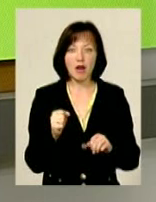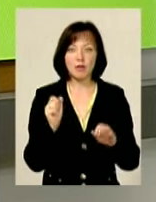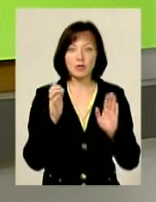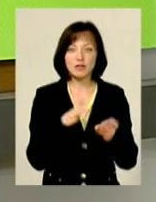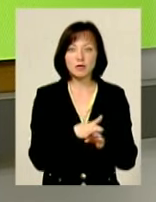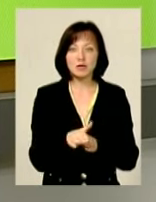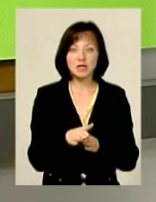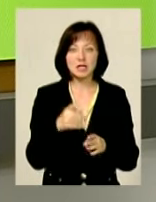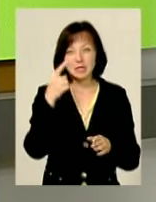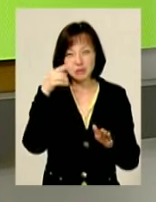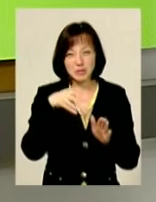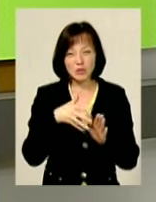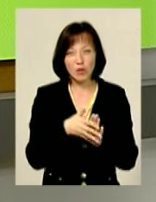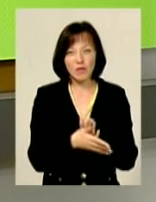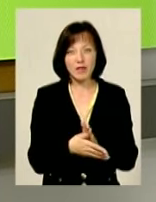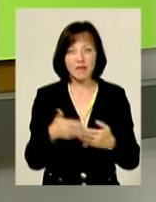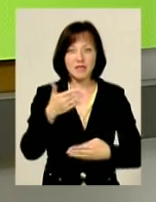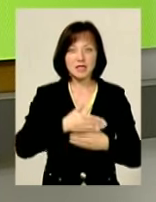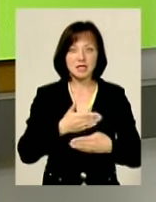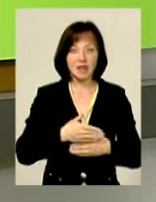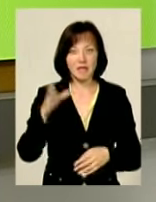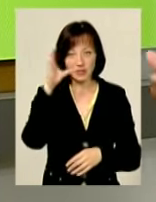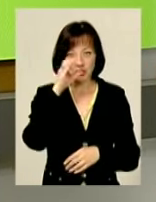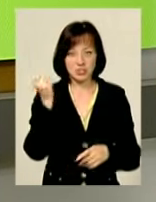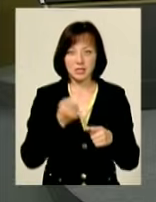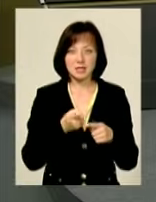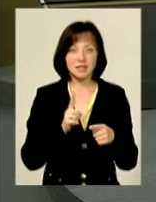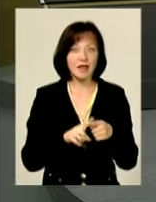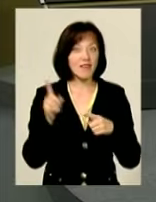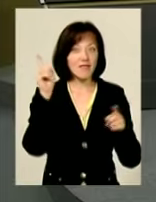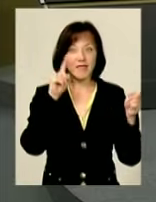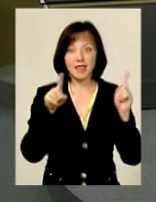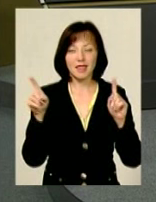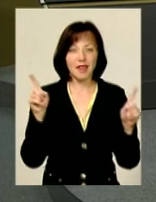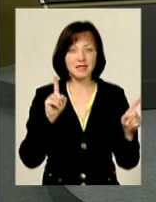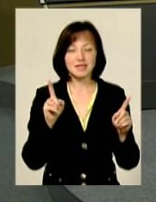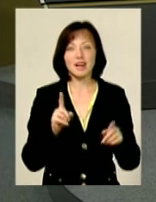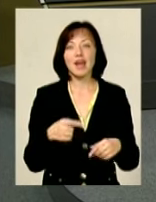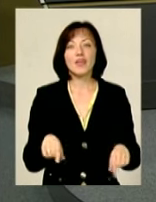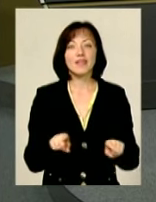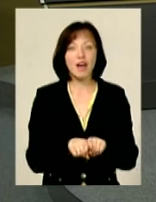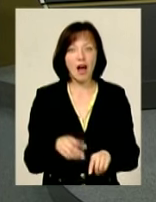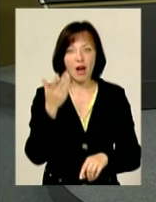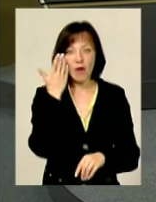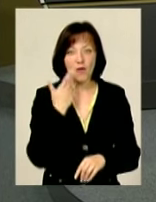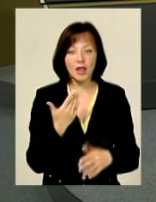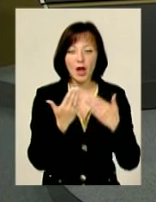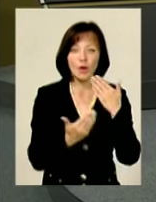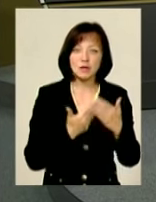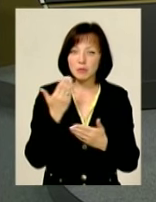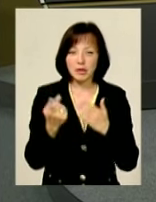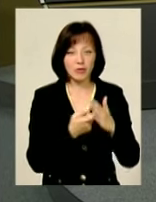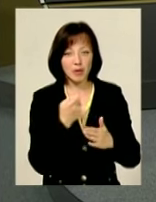відбуватись якісь смислові вистави нічні. Це фантастика. І ось так от, коли ми розпитували,